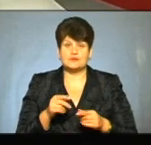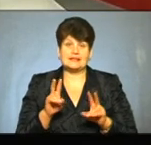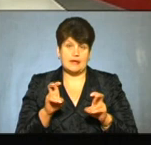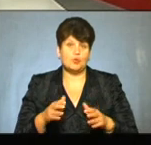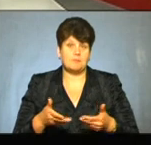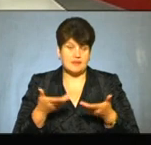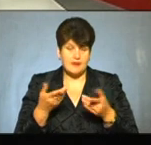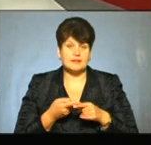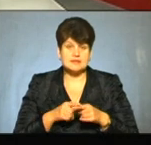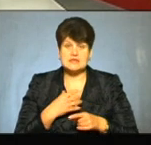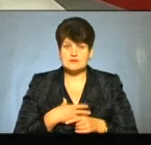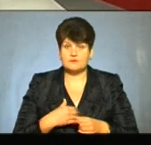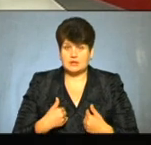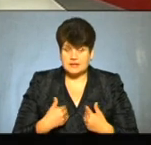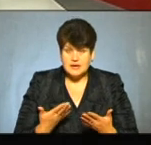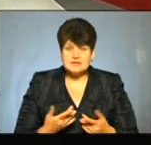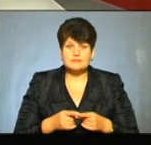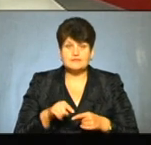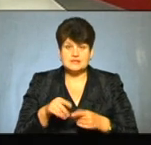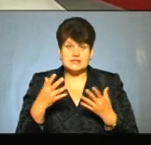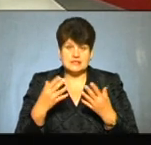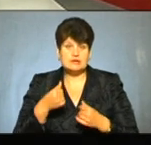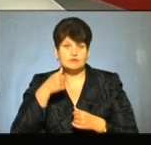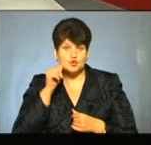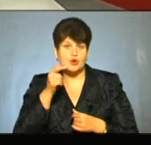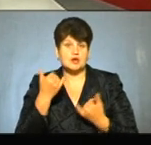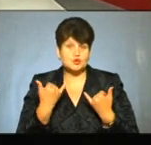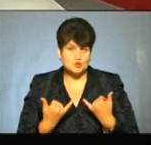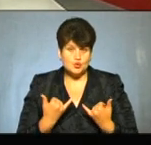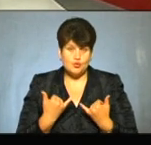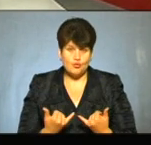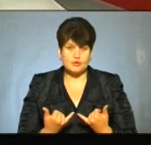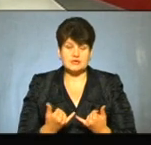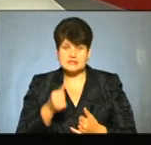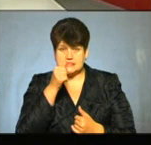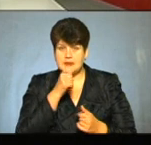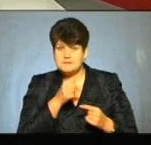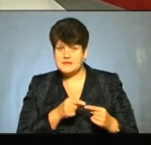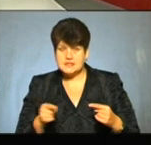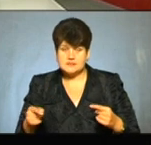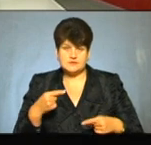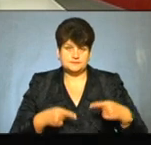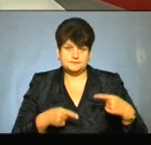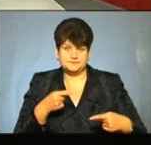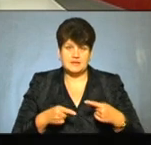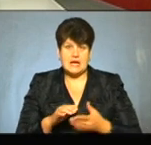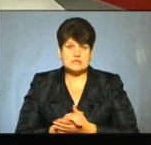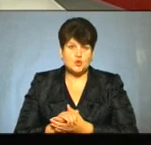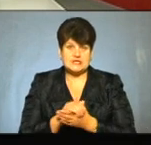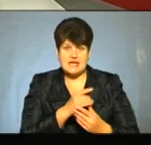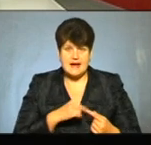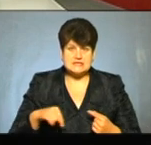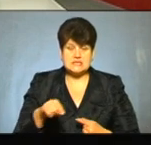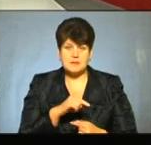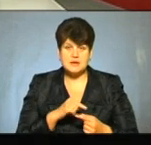піднімаєте. Це дуже важливо сьогодні для нас, бо саме всі дні, вчора, сьогодні, це здраває практично місяць часу, де дискусія між асоціаціями